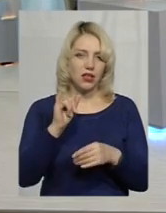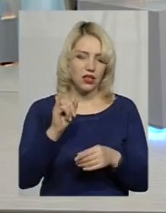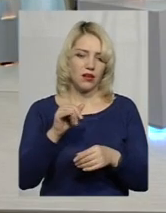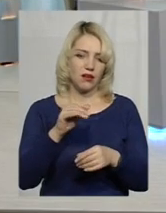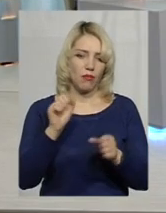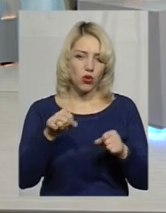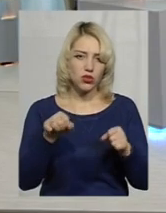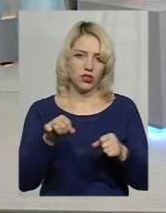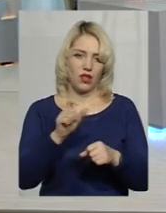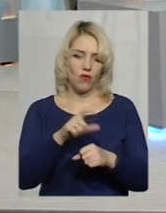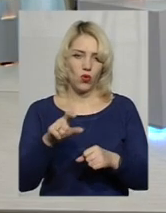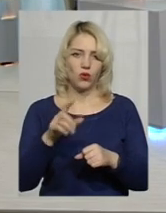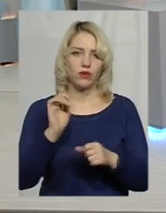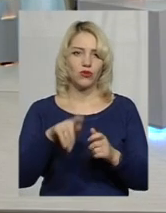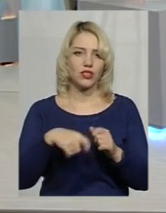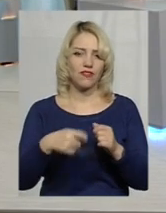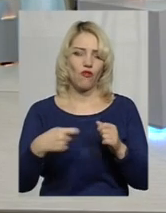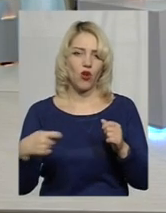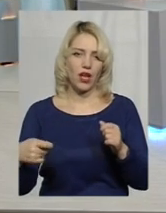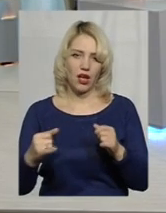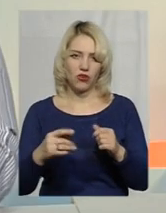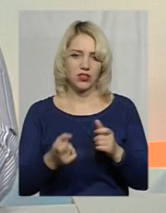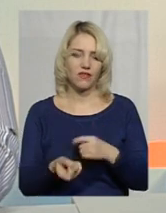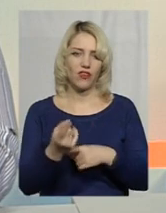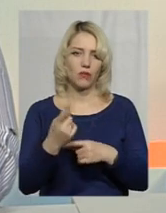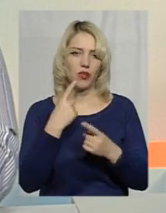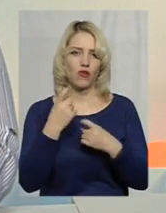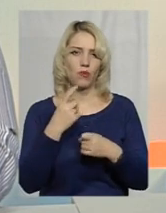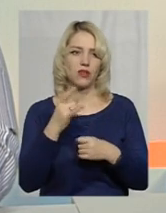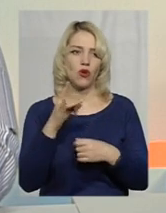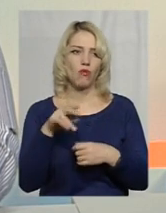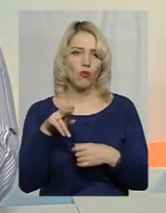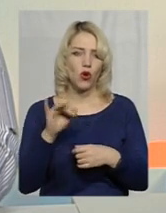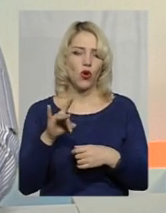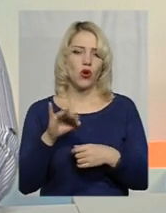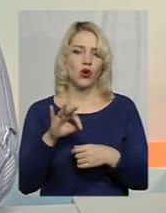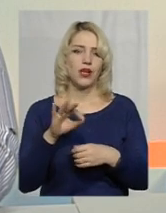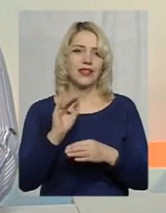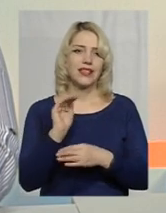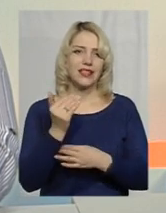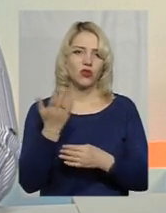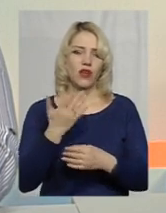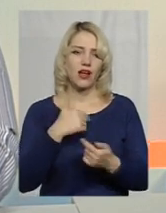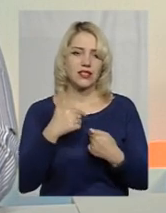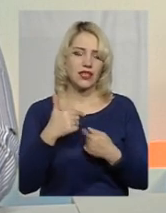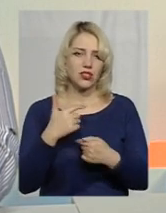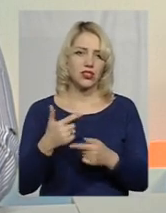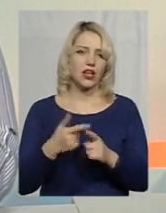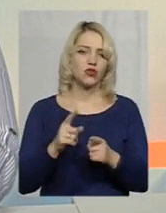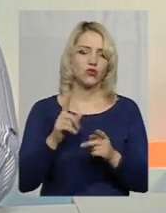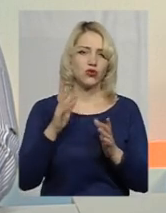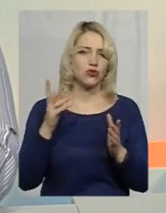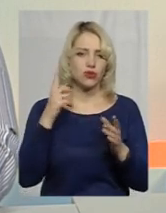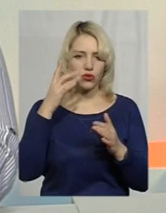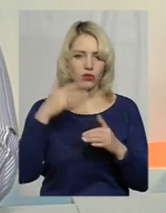громади десь і зволікають з виявленням, з інформацією про дитину, яка страждає, через те, що усвідомлюють, що перспектива